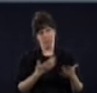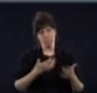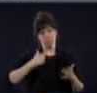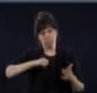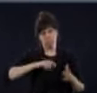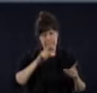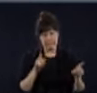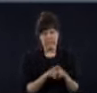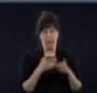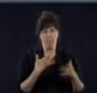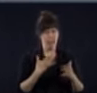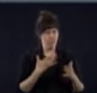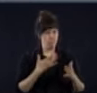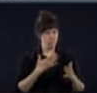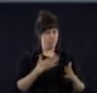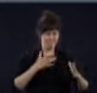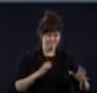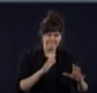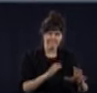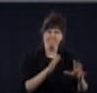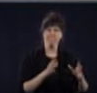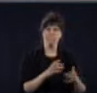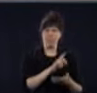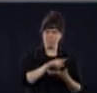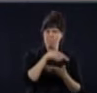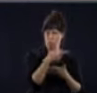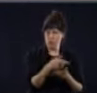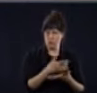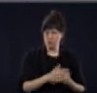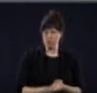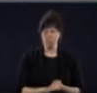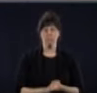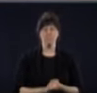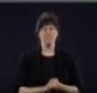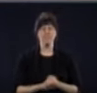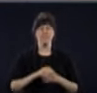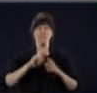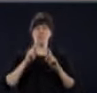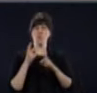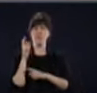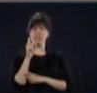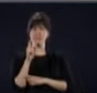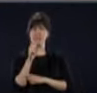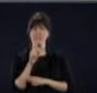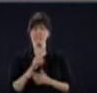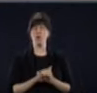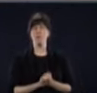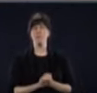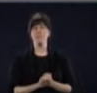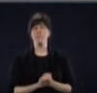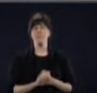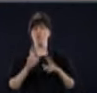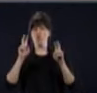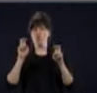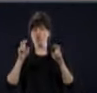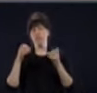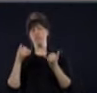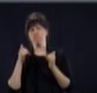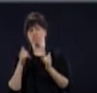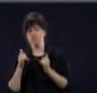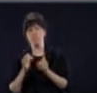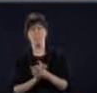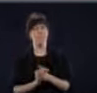Alors, on est en train de prendre le contrôle sur la situation. En sous-question? Je vais rester dans la même veine avec le décloisonnement des